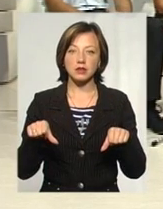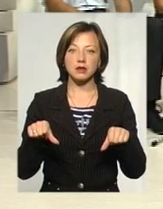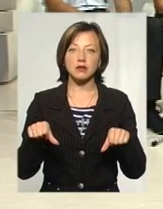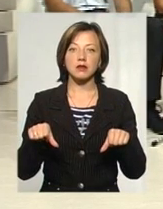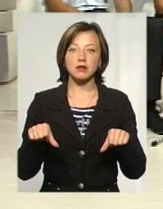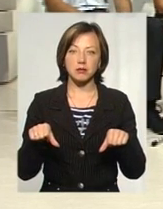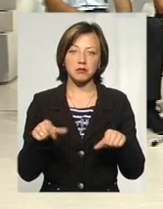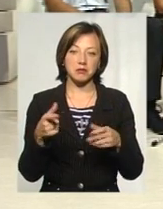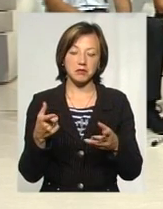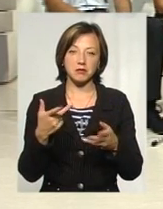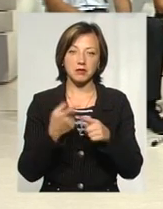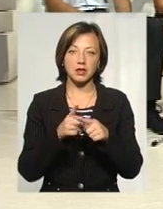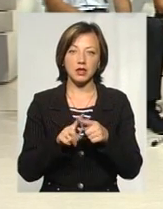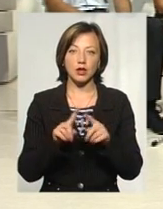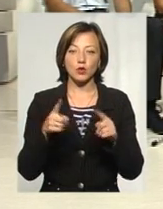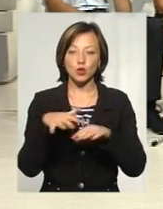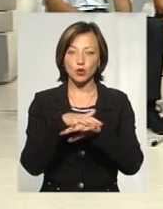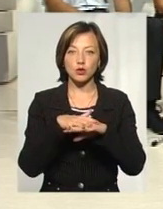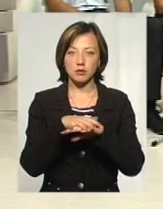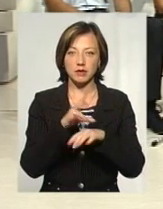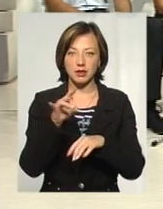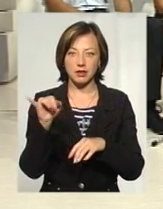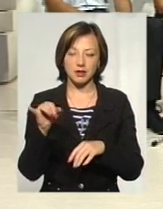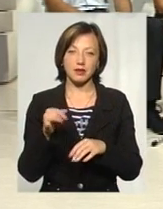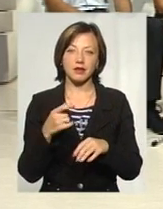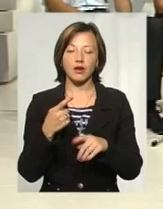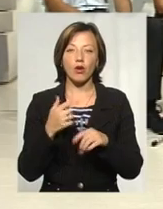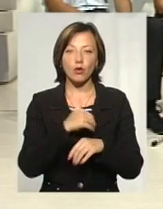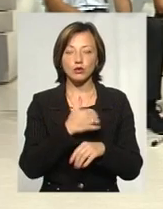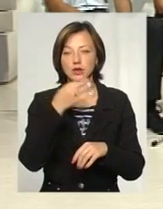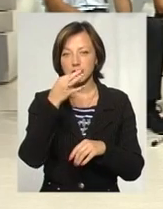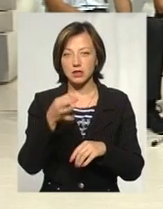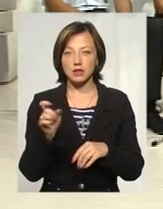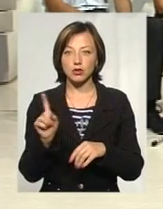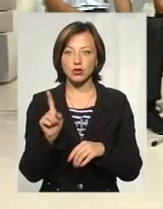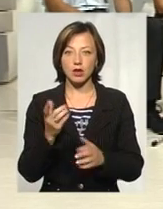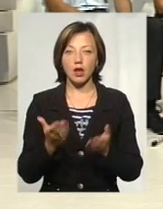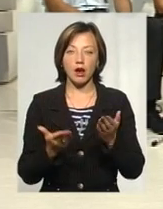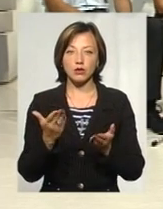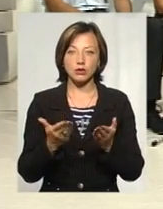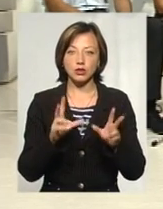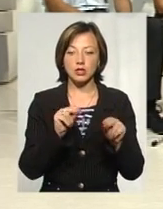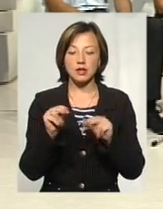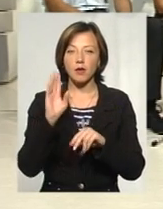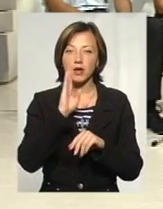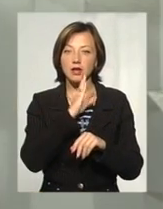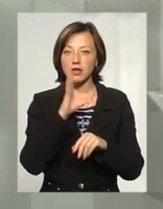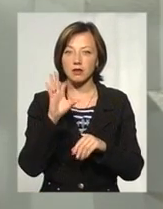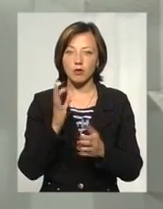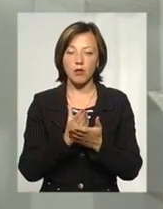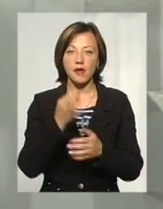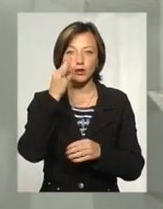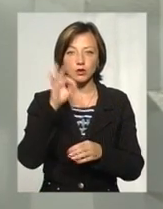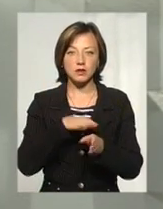такими ідеями. Ну і дуже суспільні ще, я можу від себе відміти. Так. І я хочу сказати, що якщо щасливе материнство мало досвід